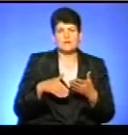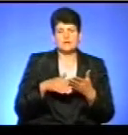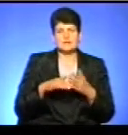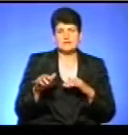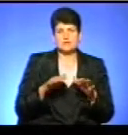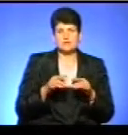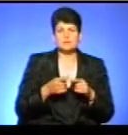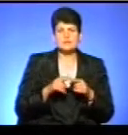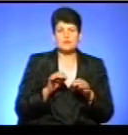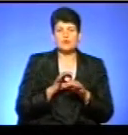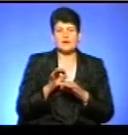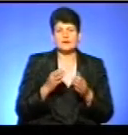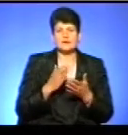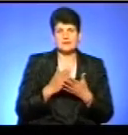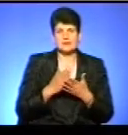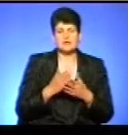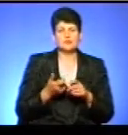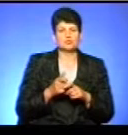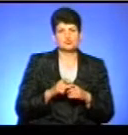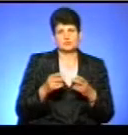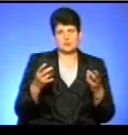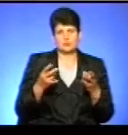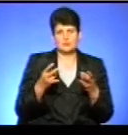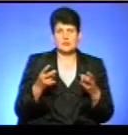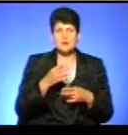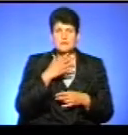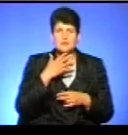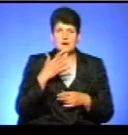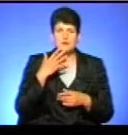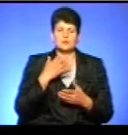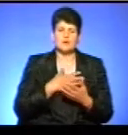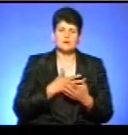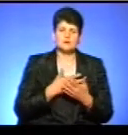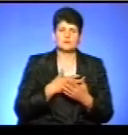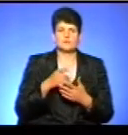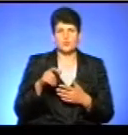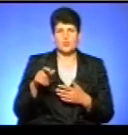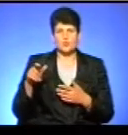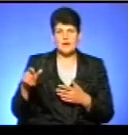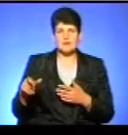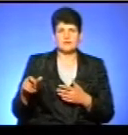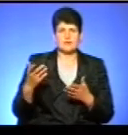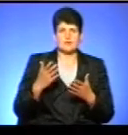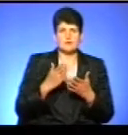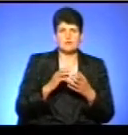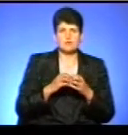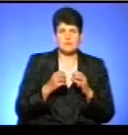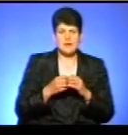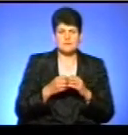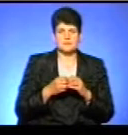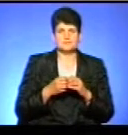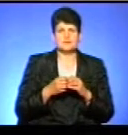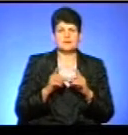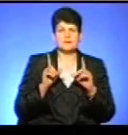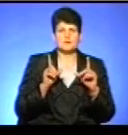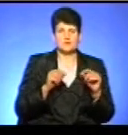Так як цей проєкт є край необхідний, і багато активних людей, які мають проблеми з пересуванням